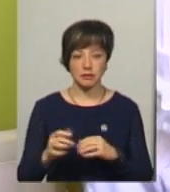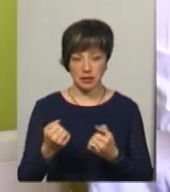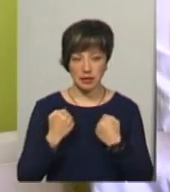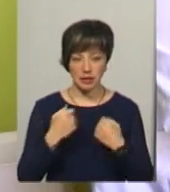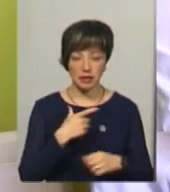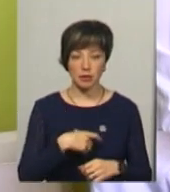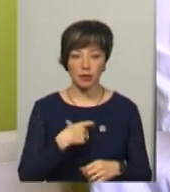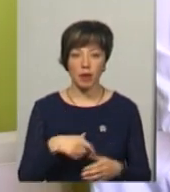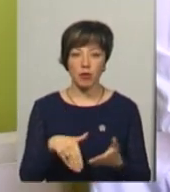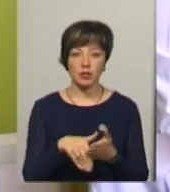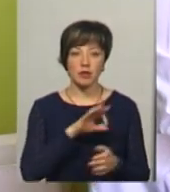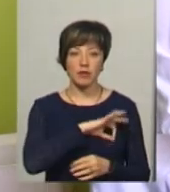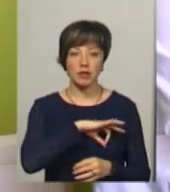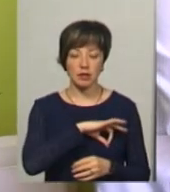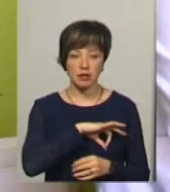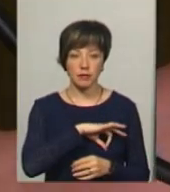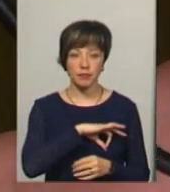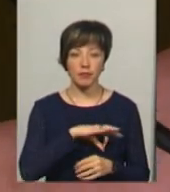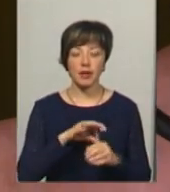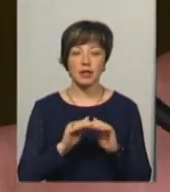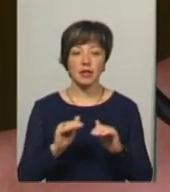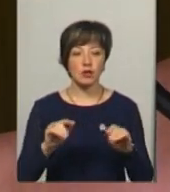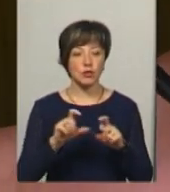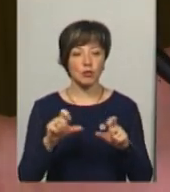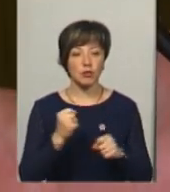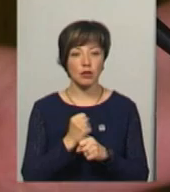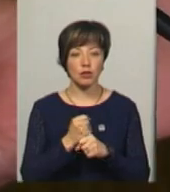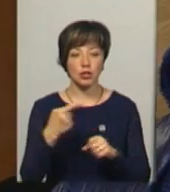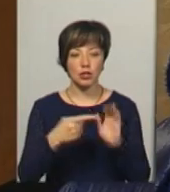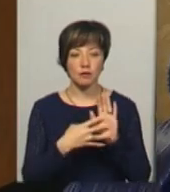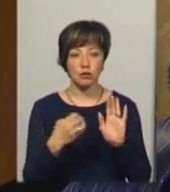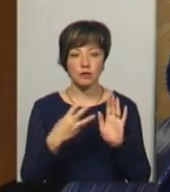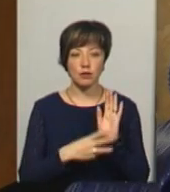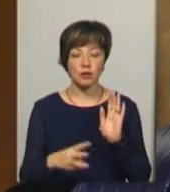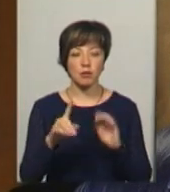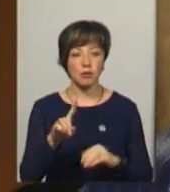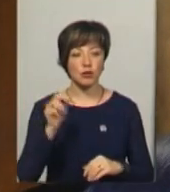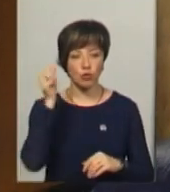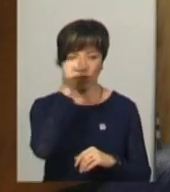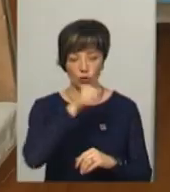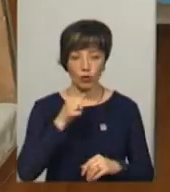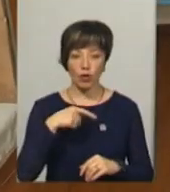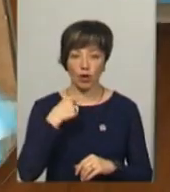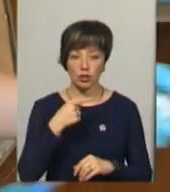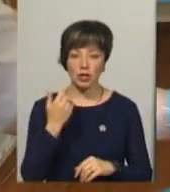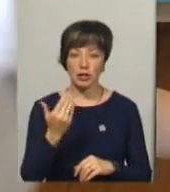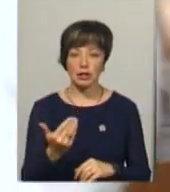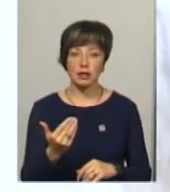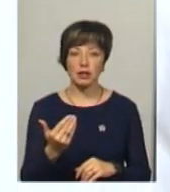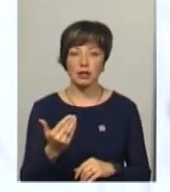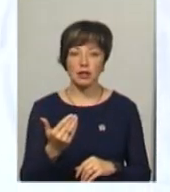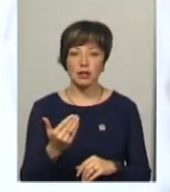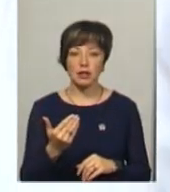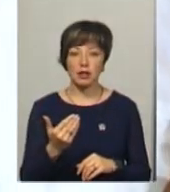А помічник вихователя Лідія Бліндер у дитячому садку працює з 1981 року. Жінка каже, її дані по